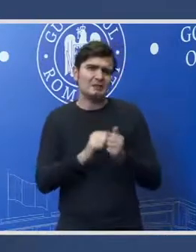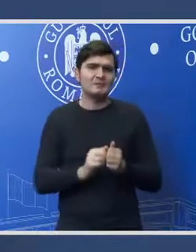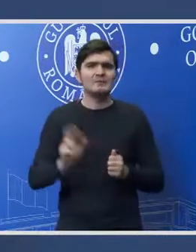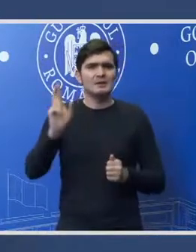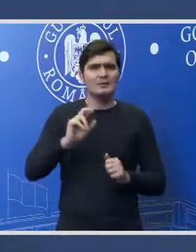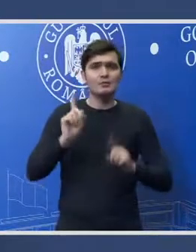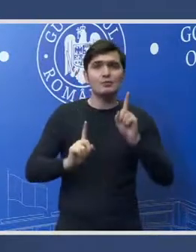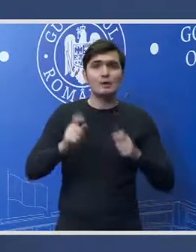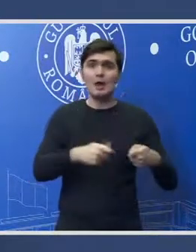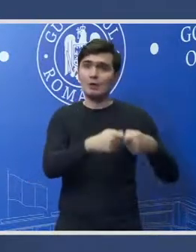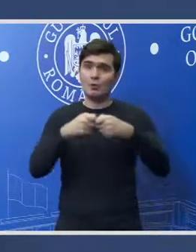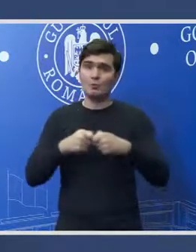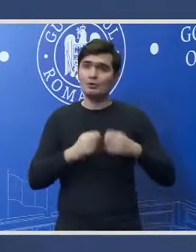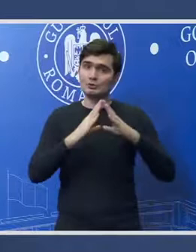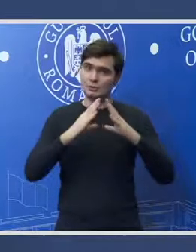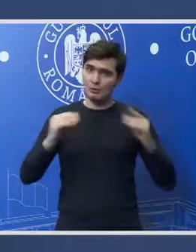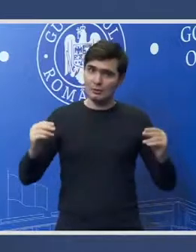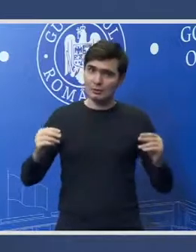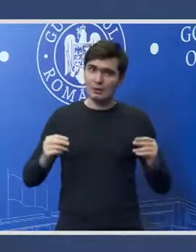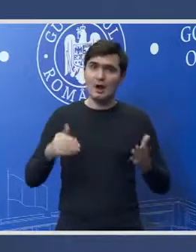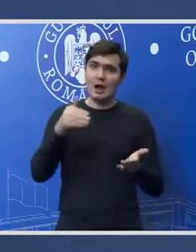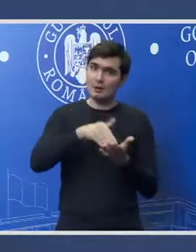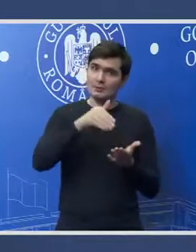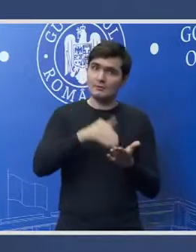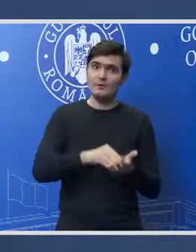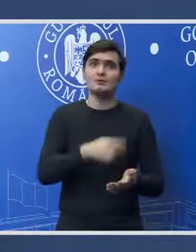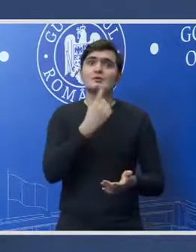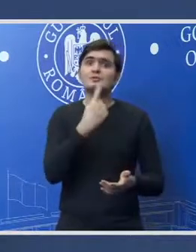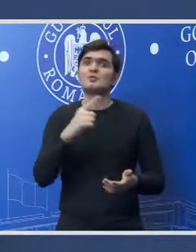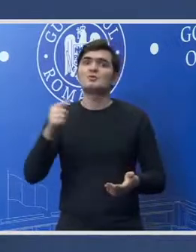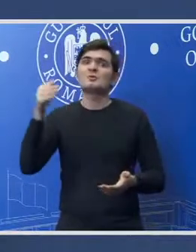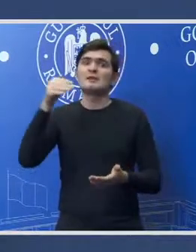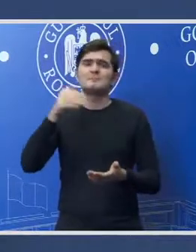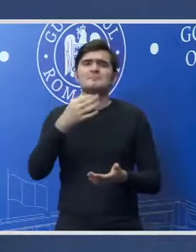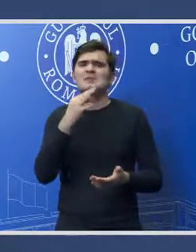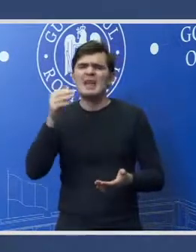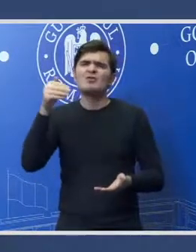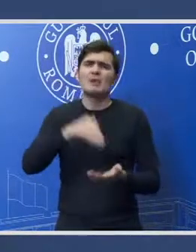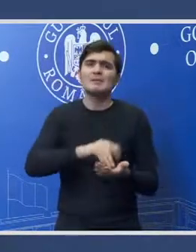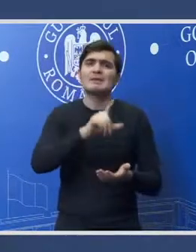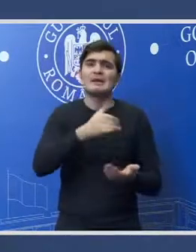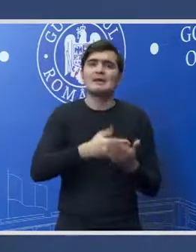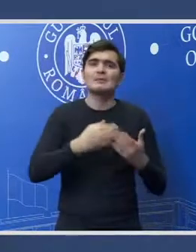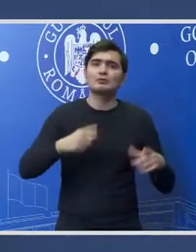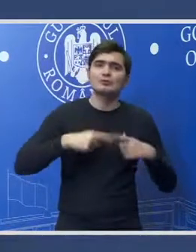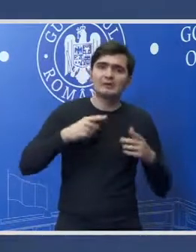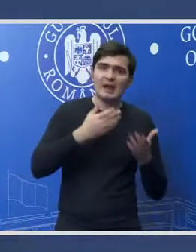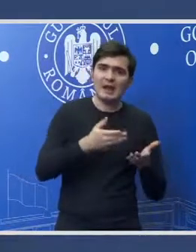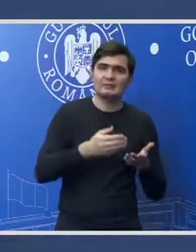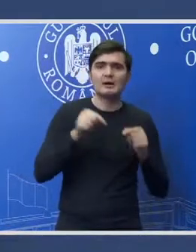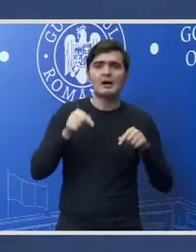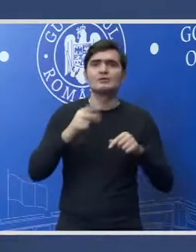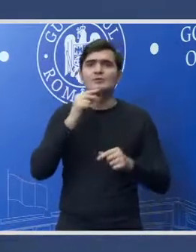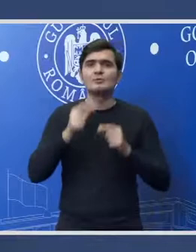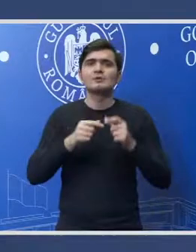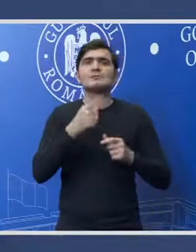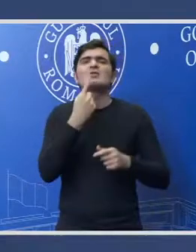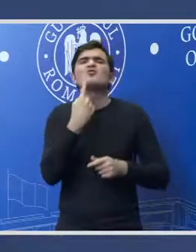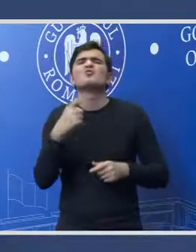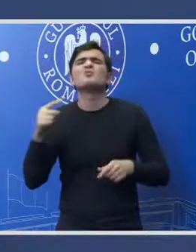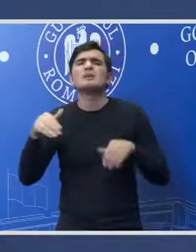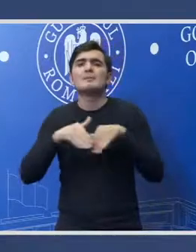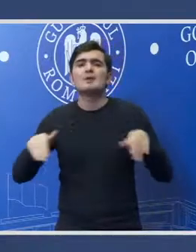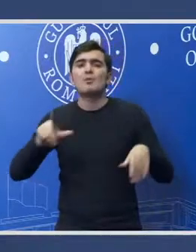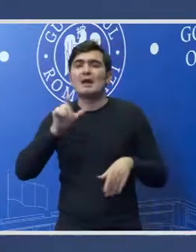sunt comunități în România care au nevoie de câteva sute de mii de lei, câteva zeci de mii de lei pentru a supravețui. Aici vorbim de câteva sute de milioane de lei